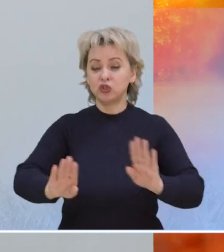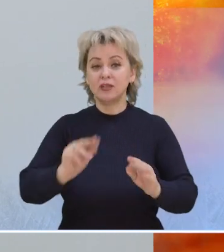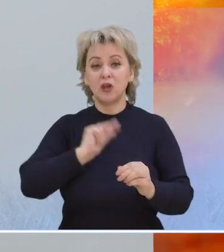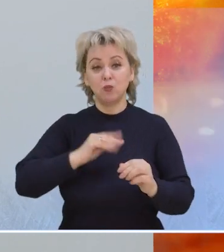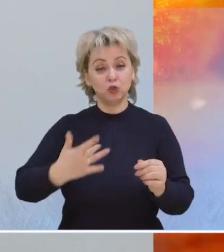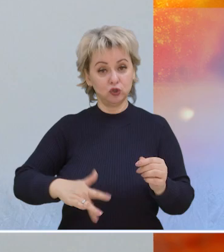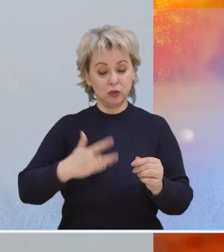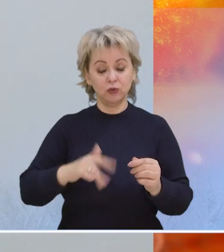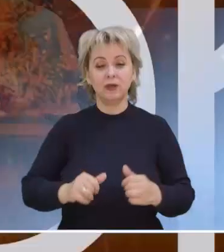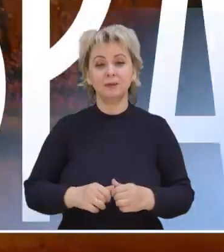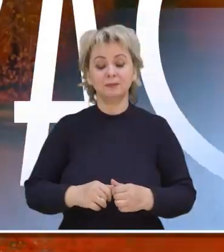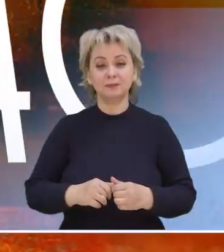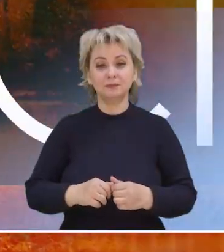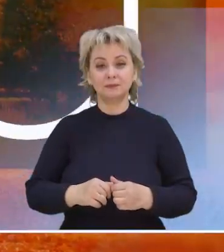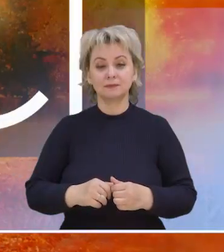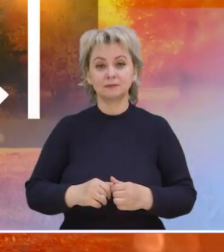желудочно-кишечного тракта.